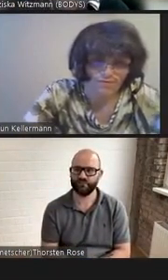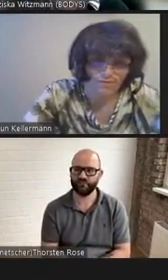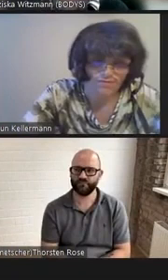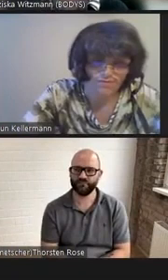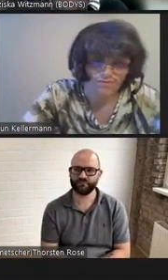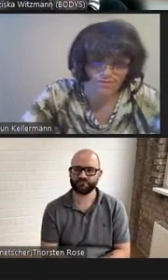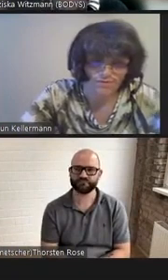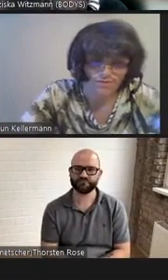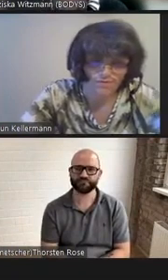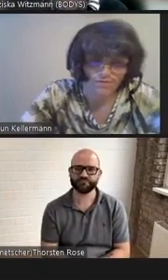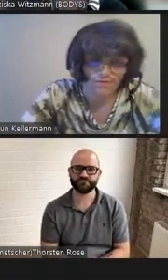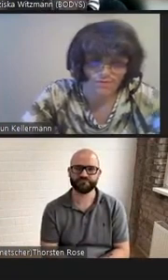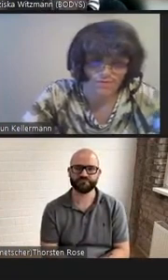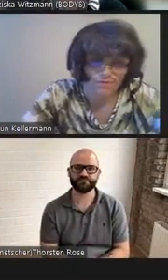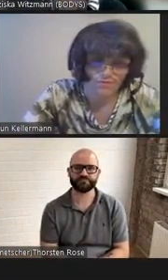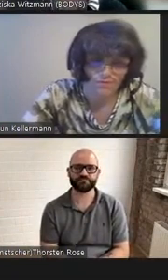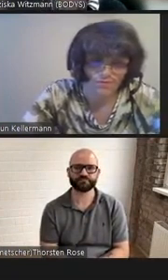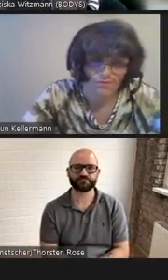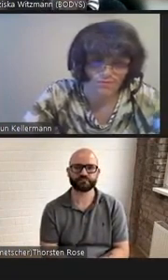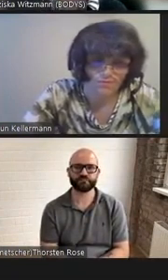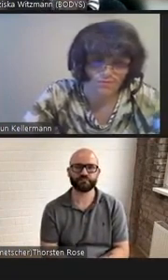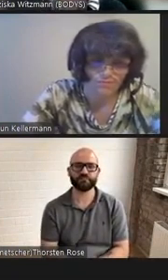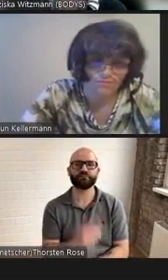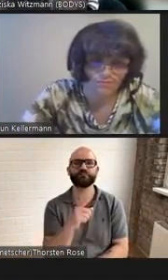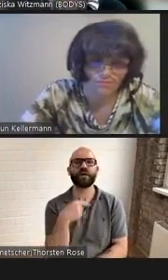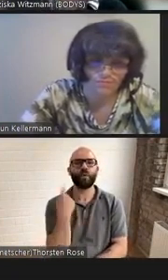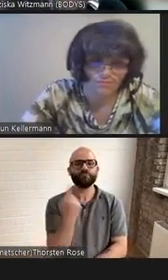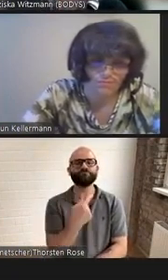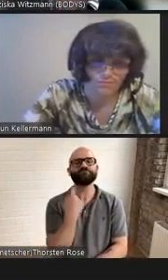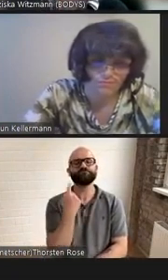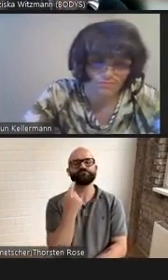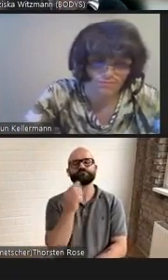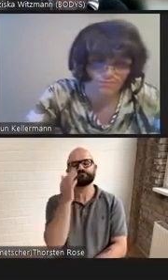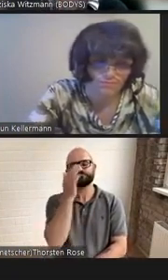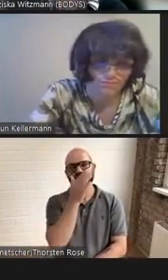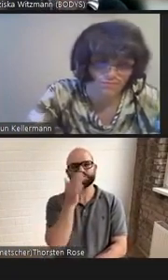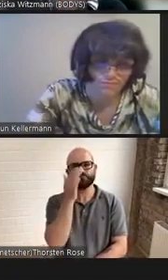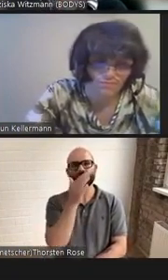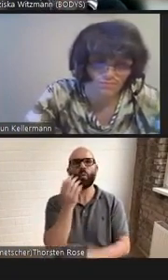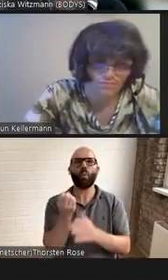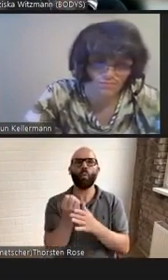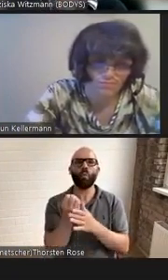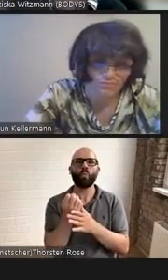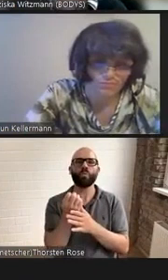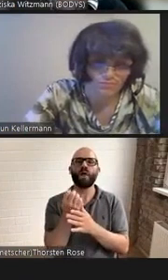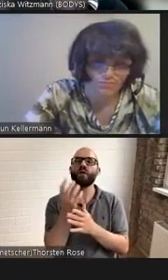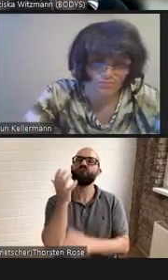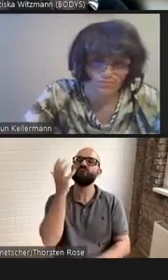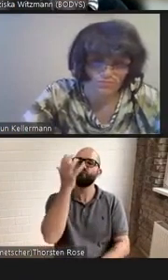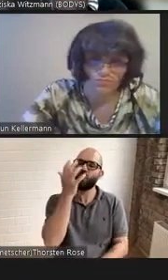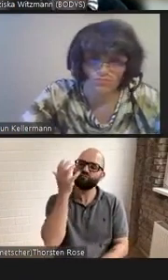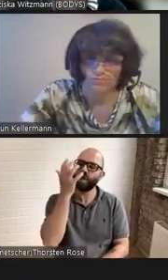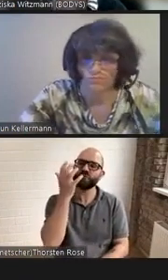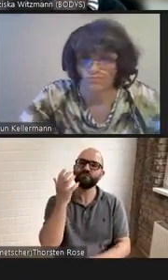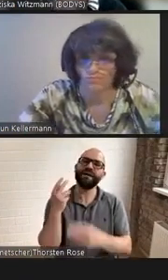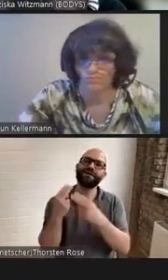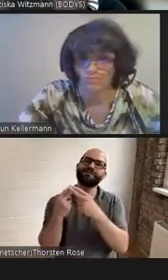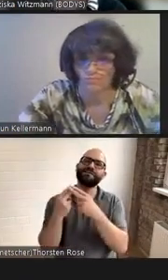welche kulturellen Vorstellungen oder Traditionen oder auch